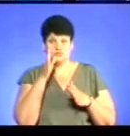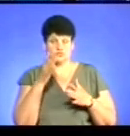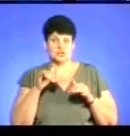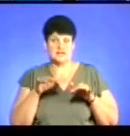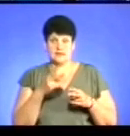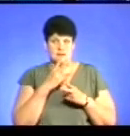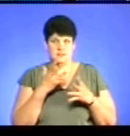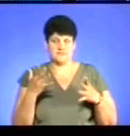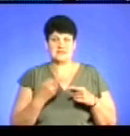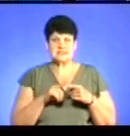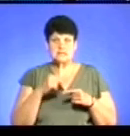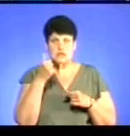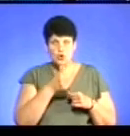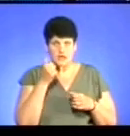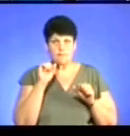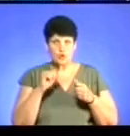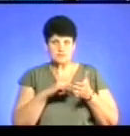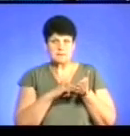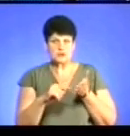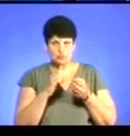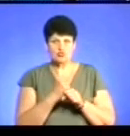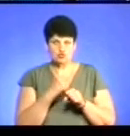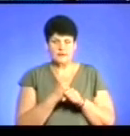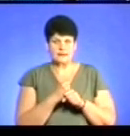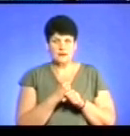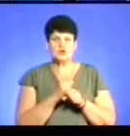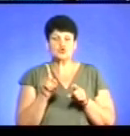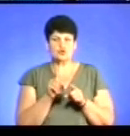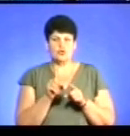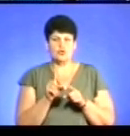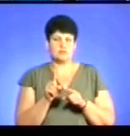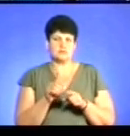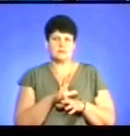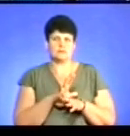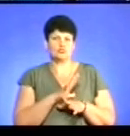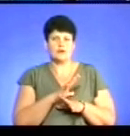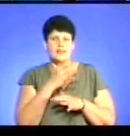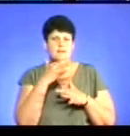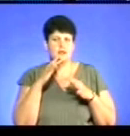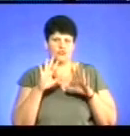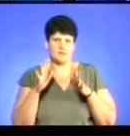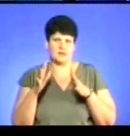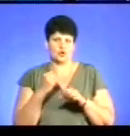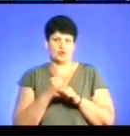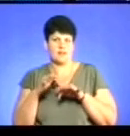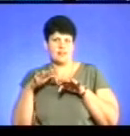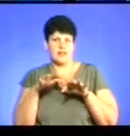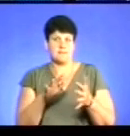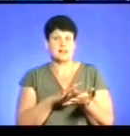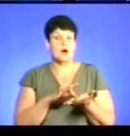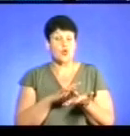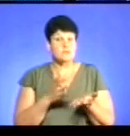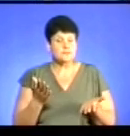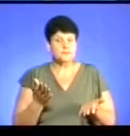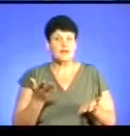за ці роки ми можемо вже підвести якийсь підсумок, що не так багато і було випадків, які би там вчиняли напад на ромів. Але